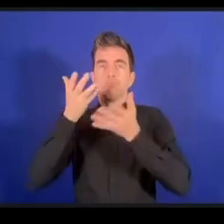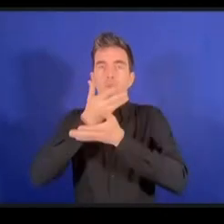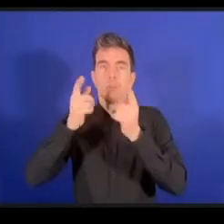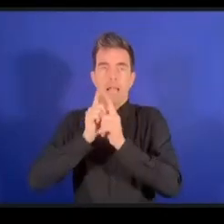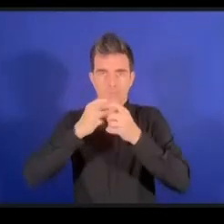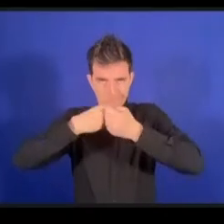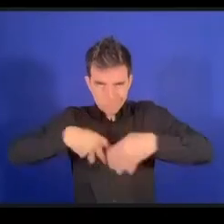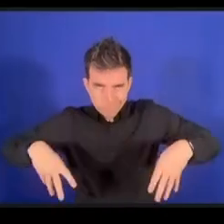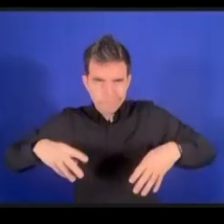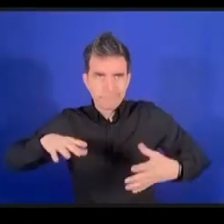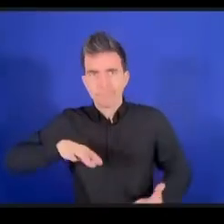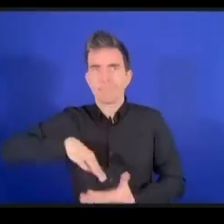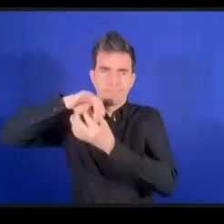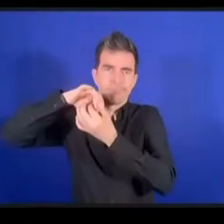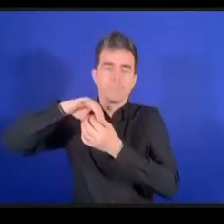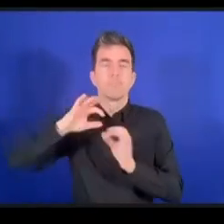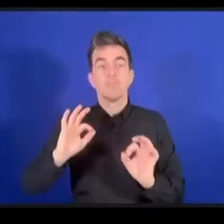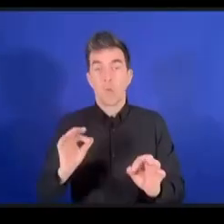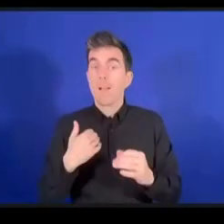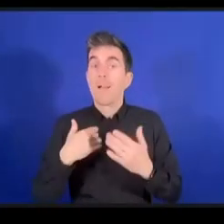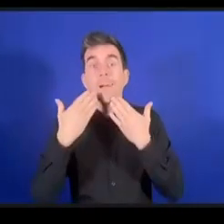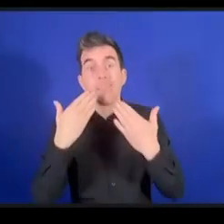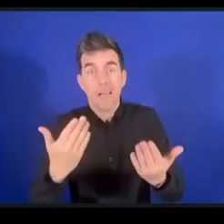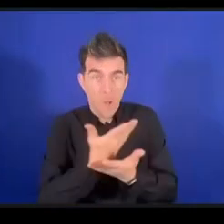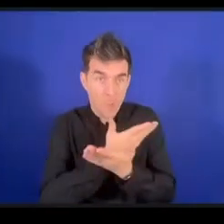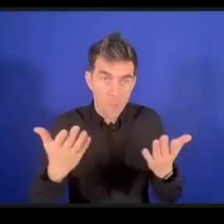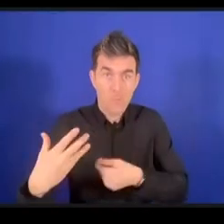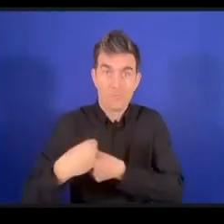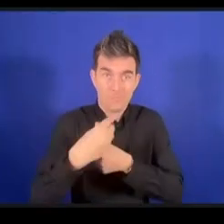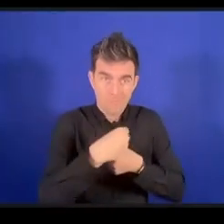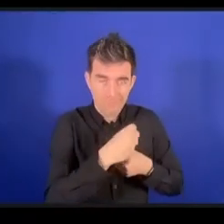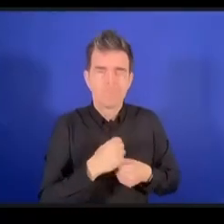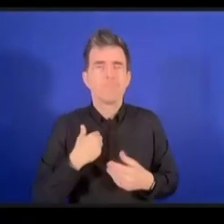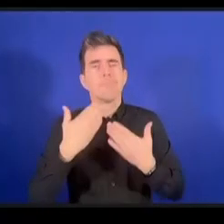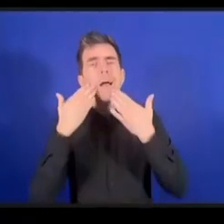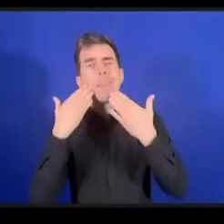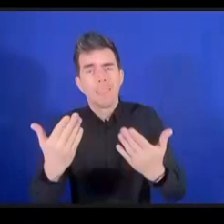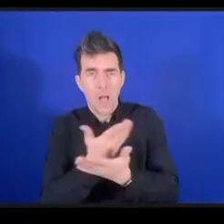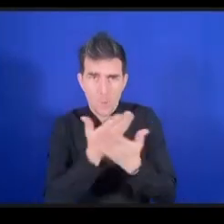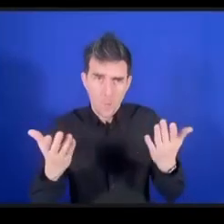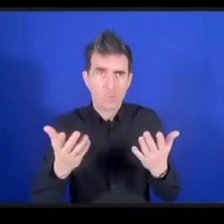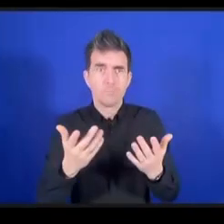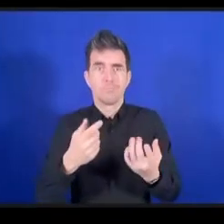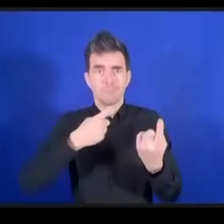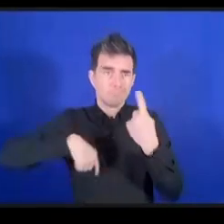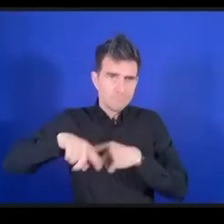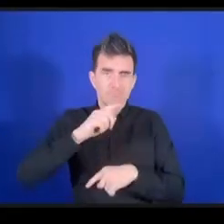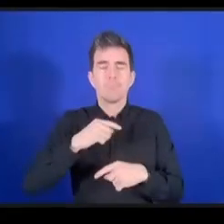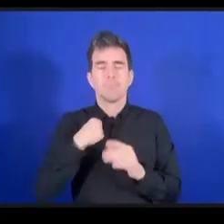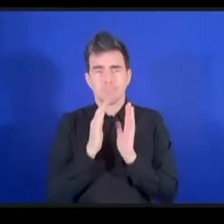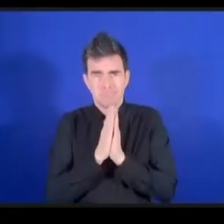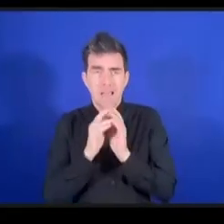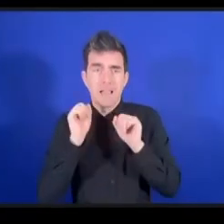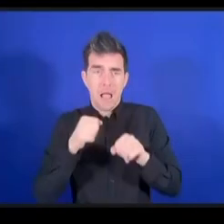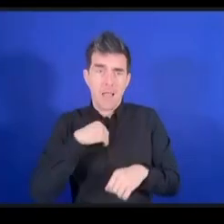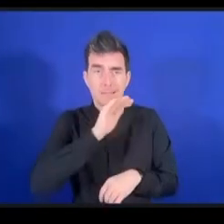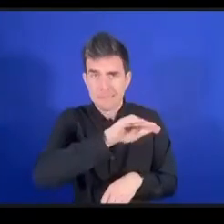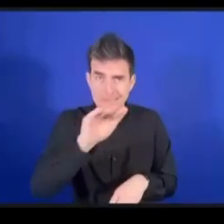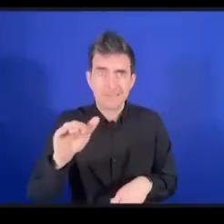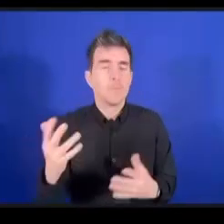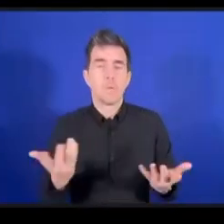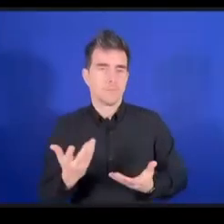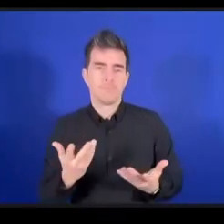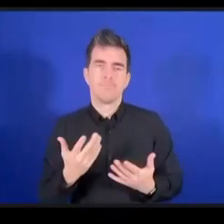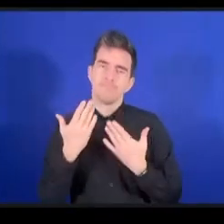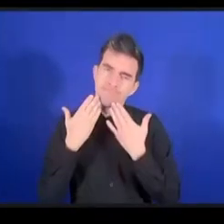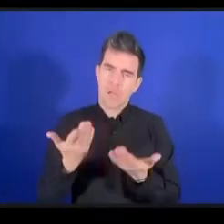الجميع على المشاركة نشكركم على حضور هذه الجلسة الرجاء أن تنضم إلي بالتصفيق